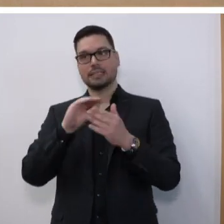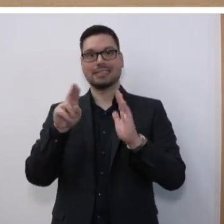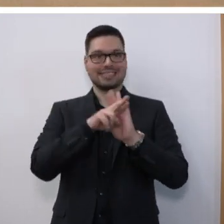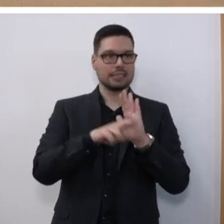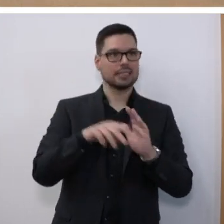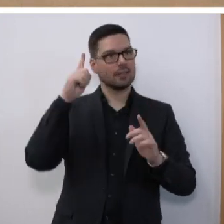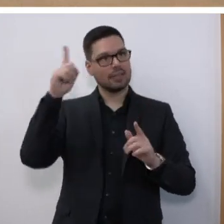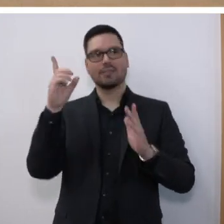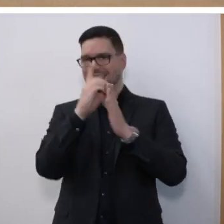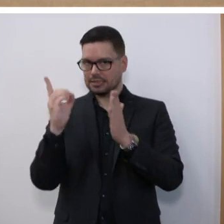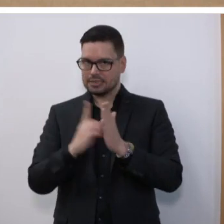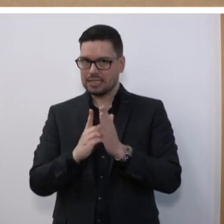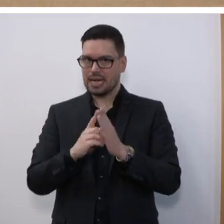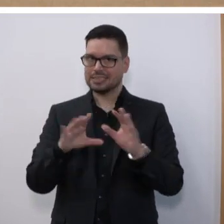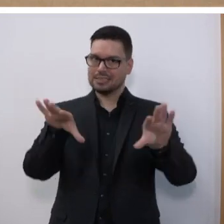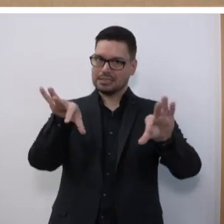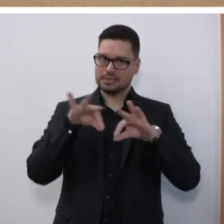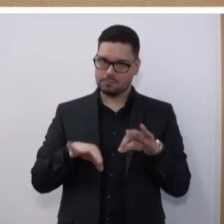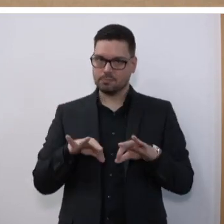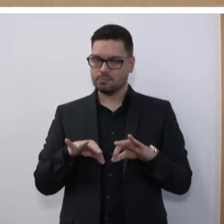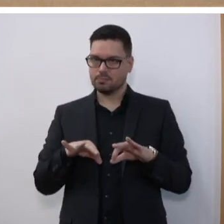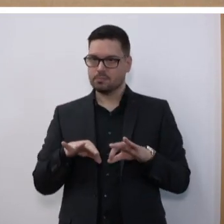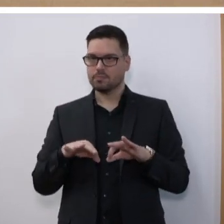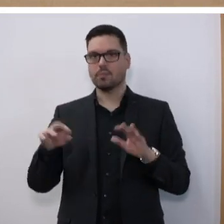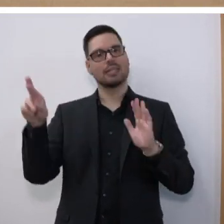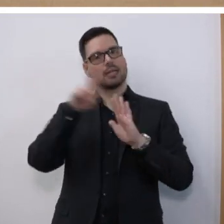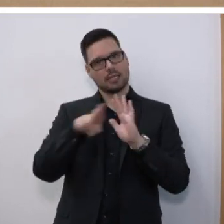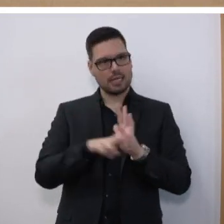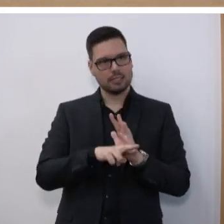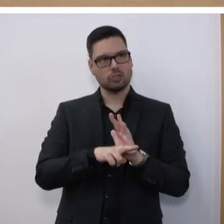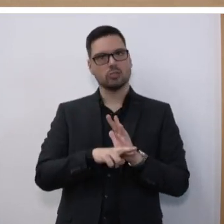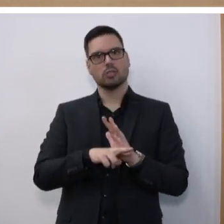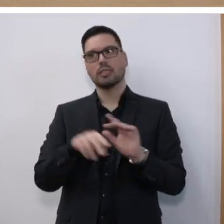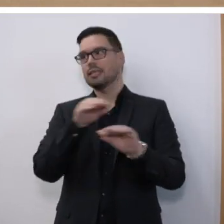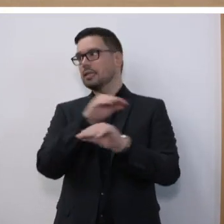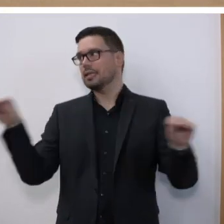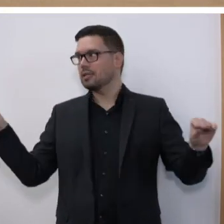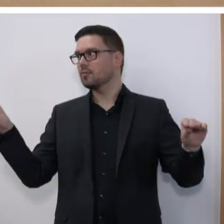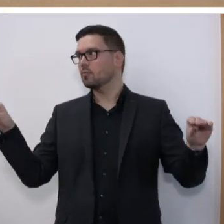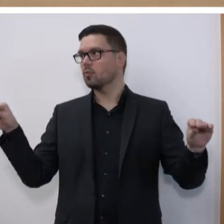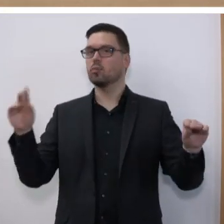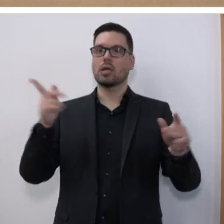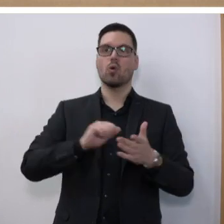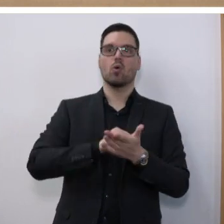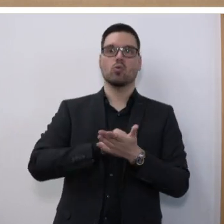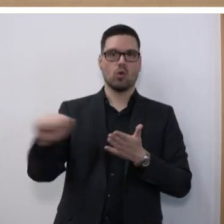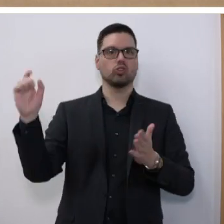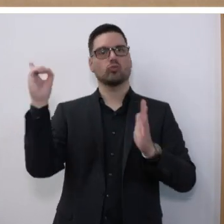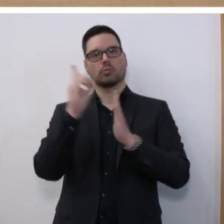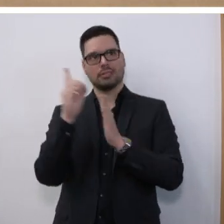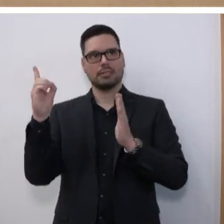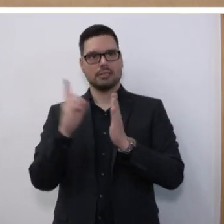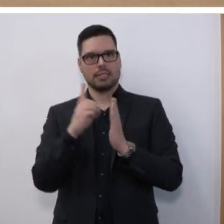welche Daten von ihnen erhoben und verwendet werden. Sie haben ein Recht auf Auskunft, Berichtigung und auch Löschung ihrer Daten.